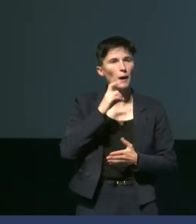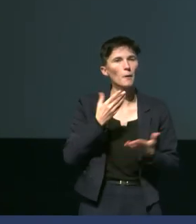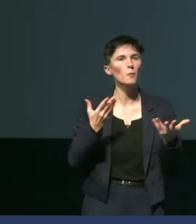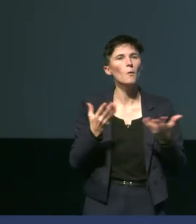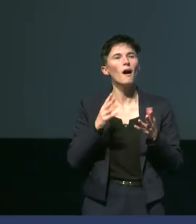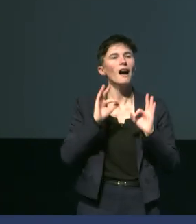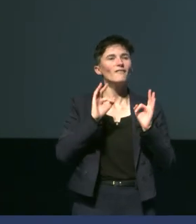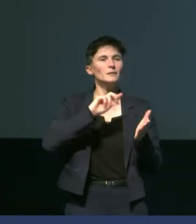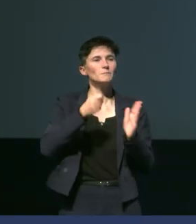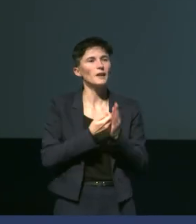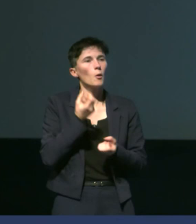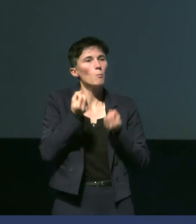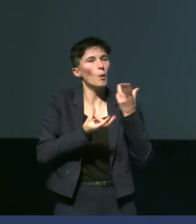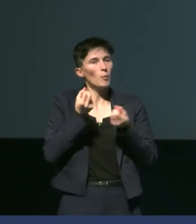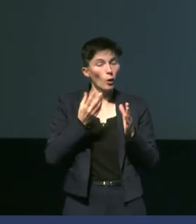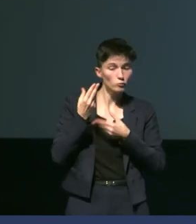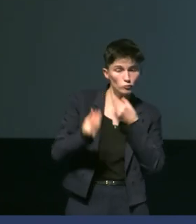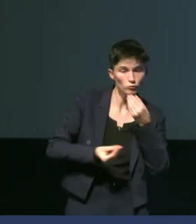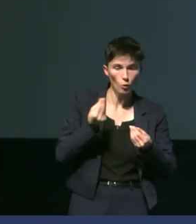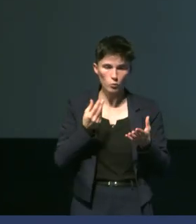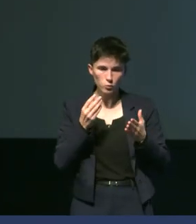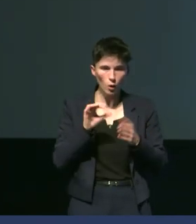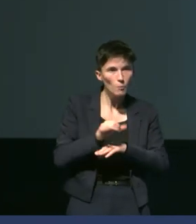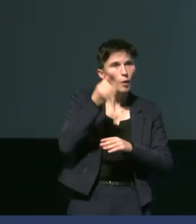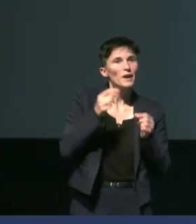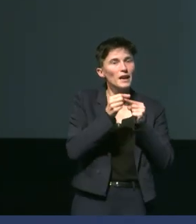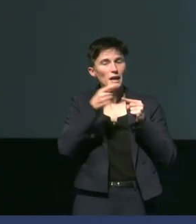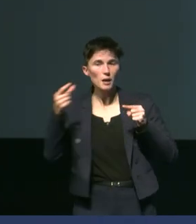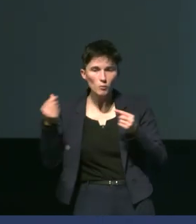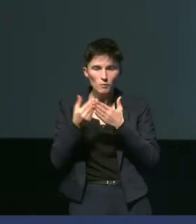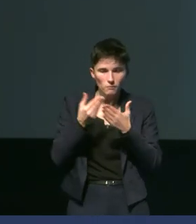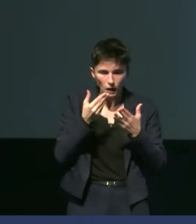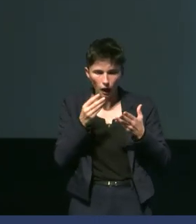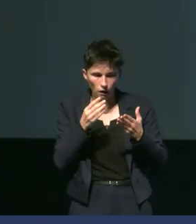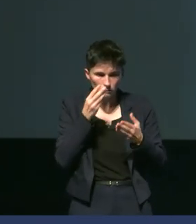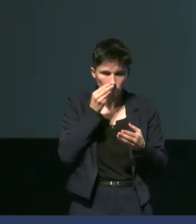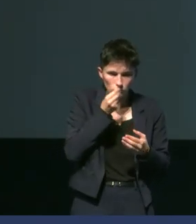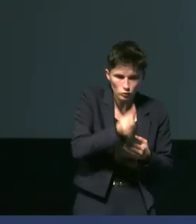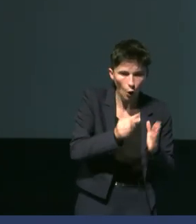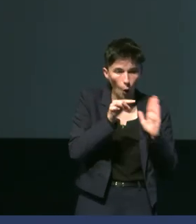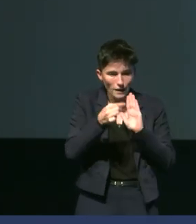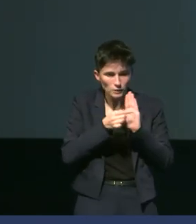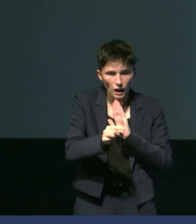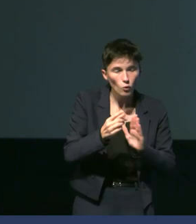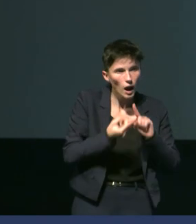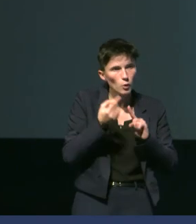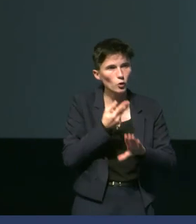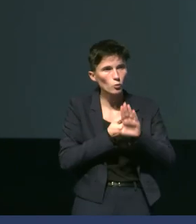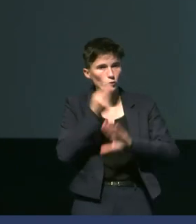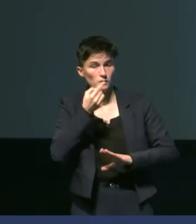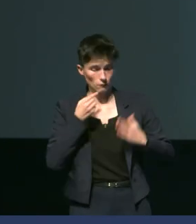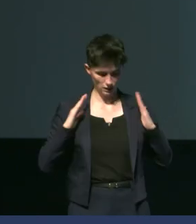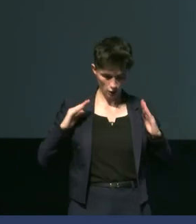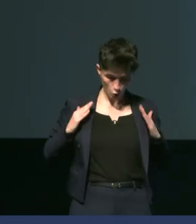-corn et un stade première chute de plumes, on va avoir une isolation qui va être plus importante. On va avoir une diminution de la température de